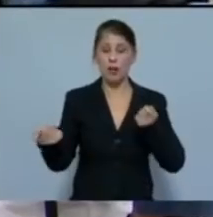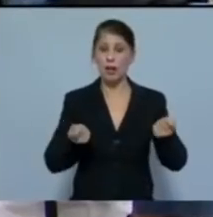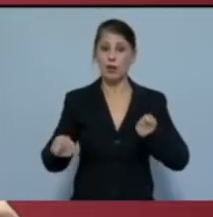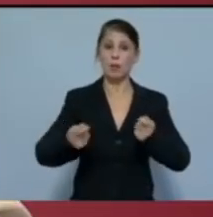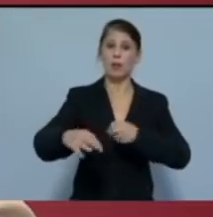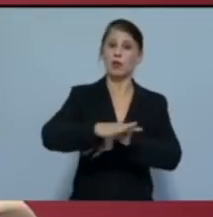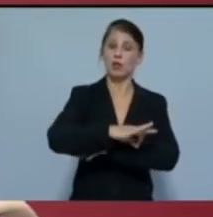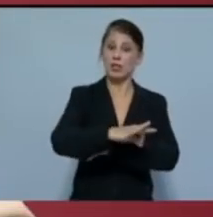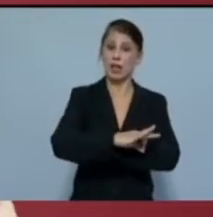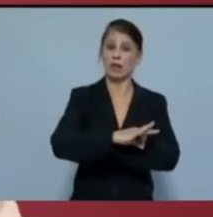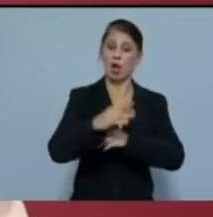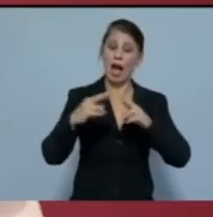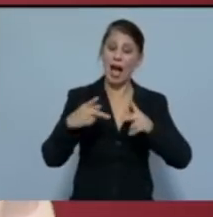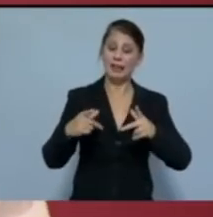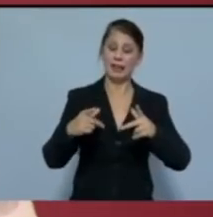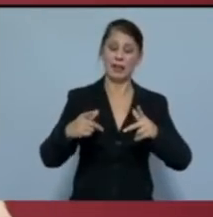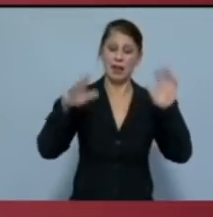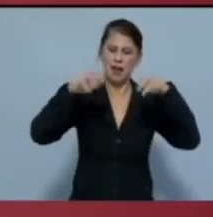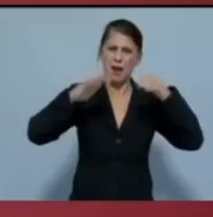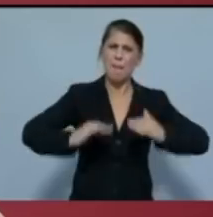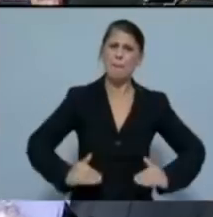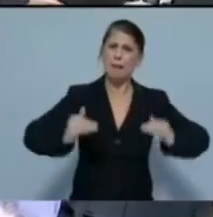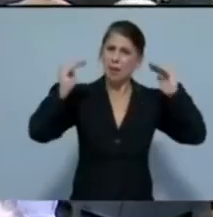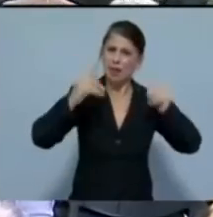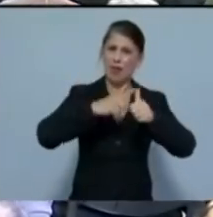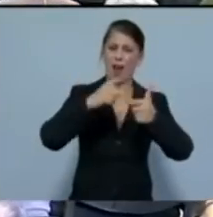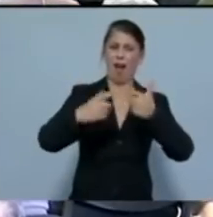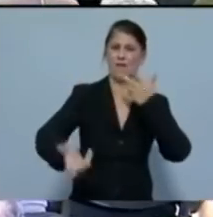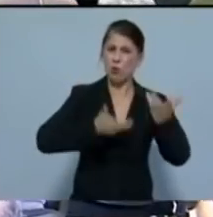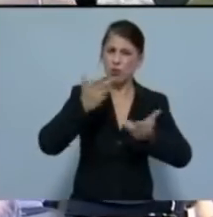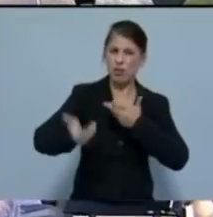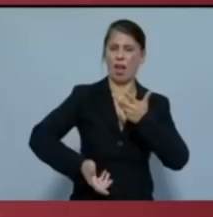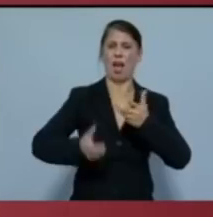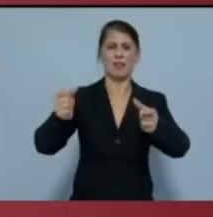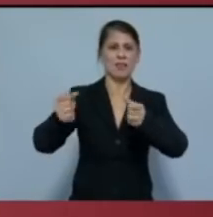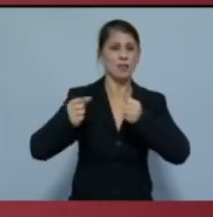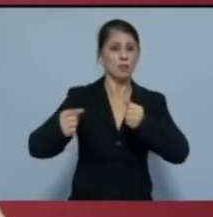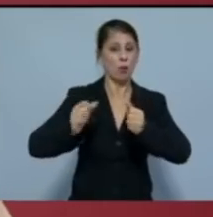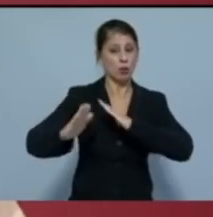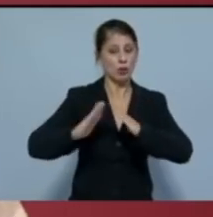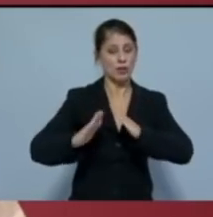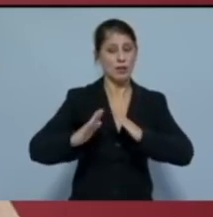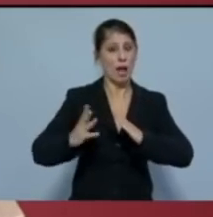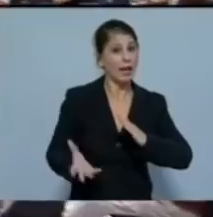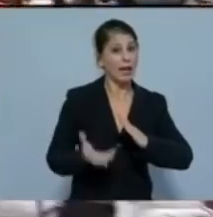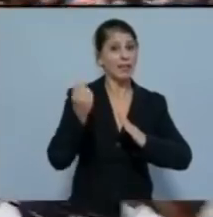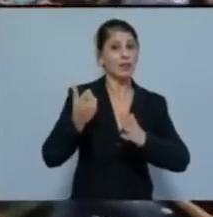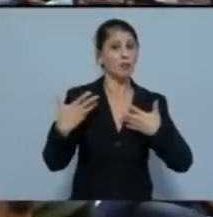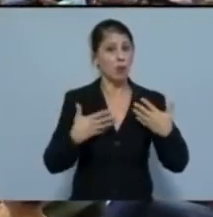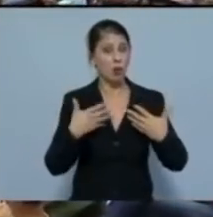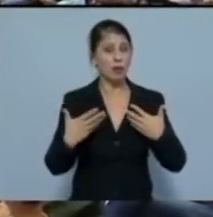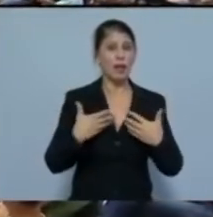αντιπυρικής, αντισυσμικής τοράγησης, για διασφάλιση σύγχρονης λαϊκής κατοικίας. Για την